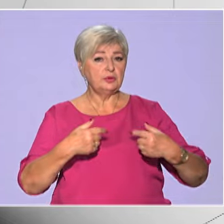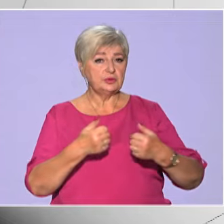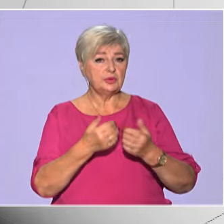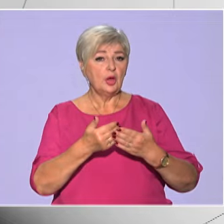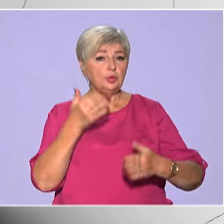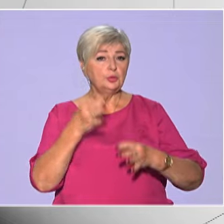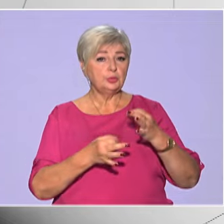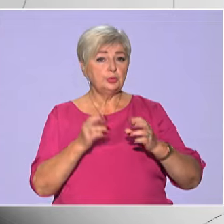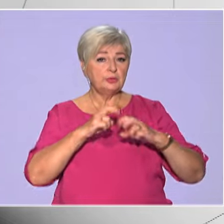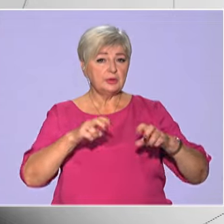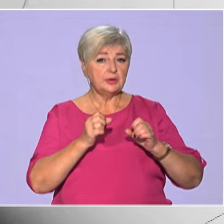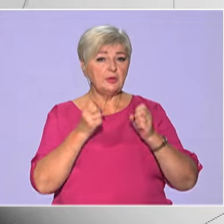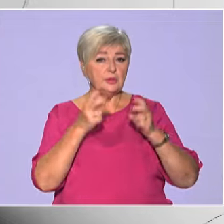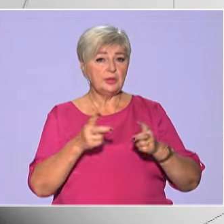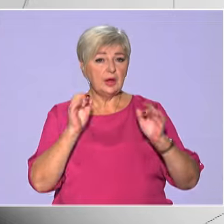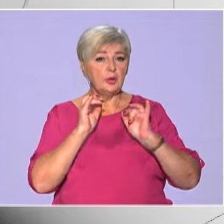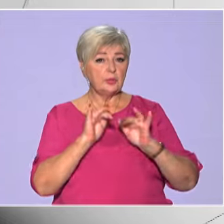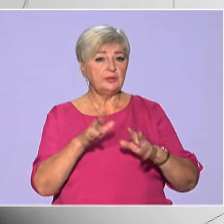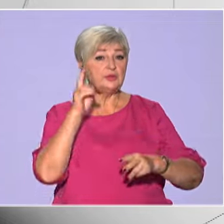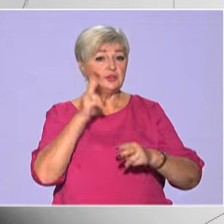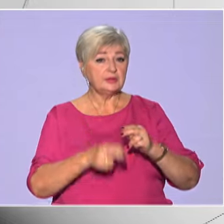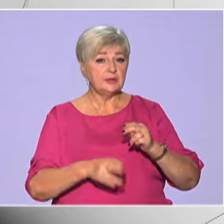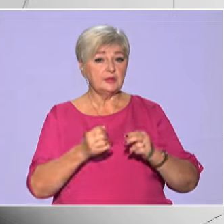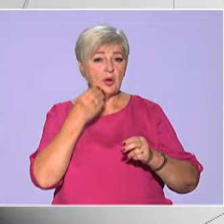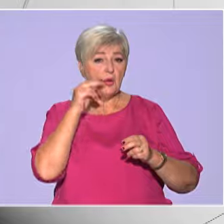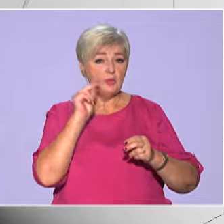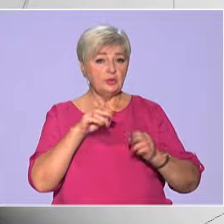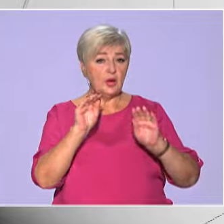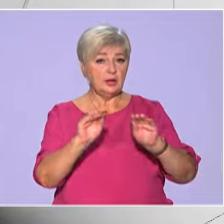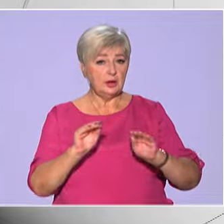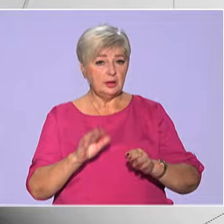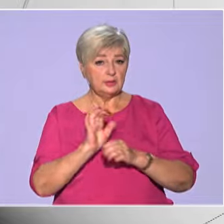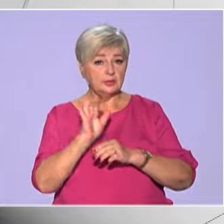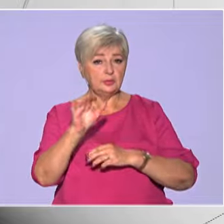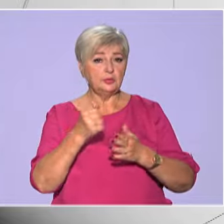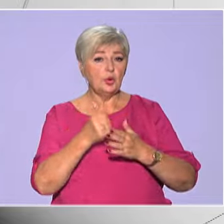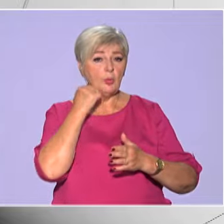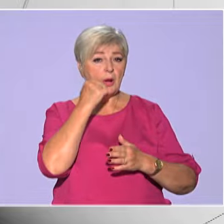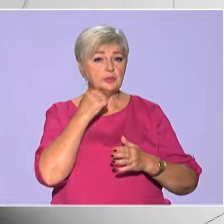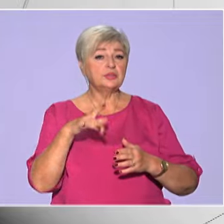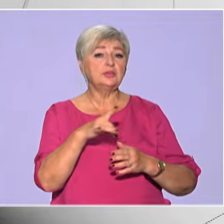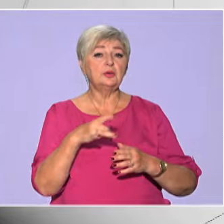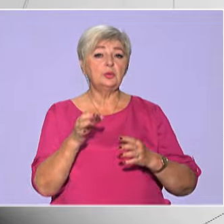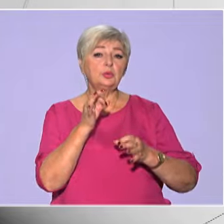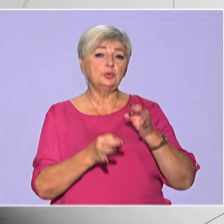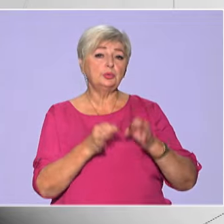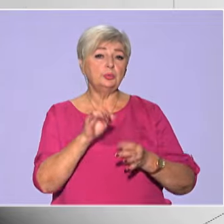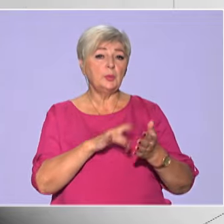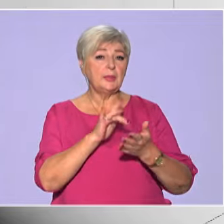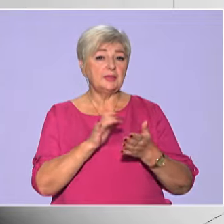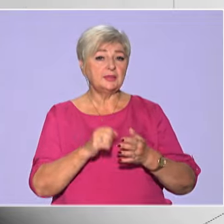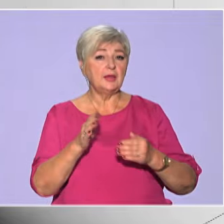Досудове розслідування у кримінальному провадженні завершено. Обвинувальний акт скеровано до Бабушкінського районного суду міста.